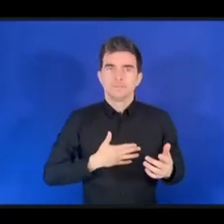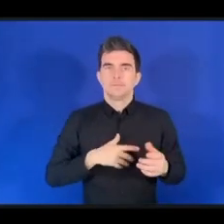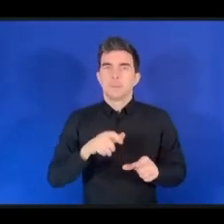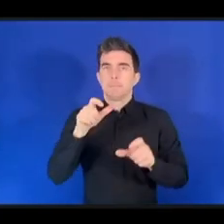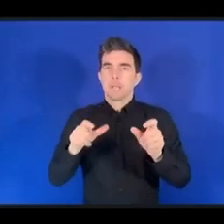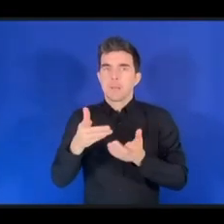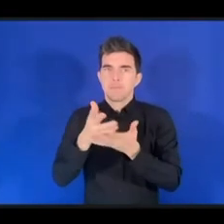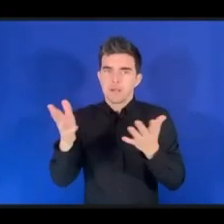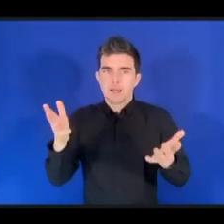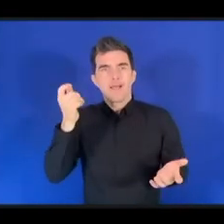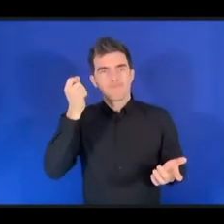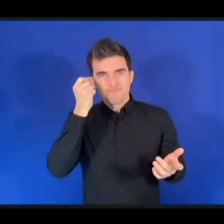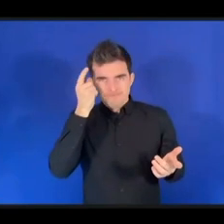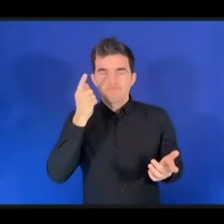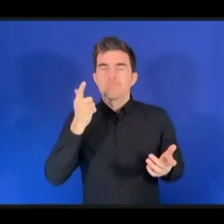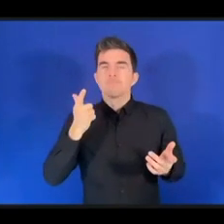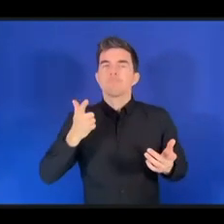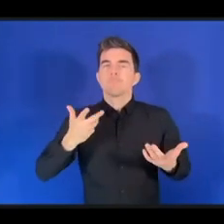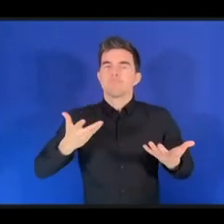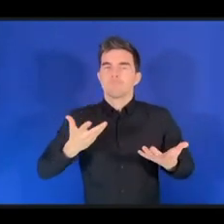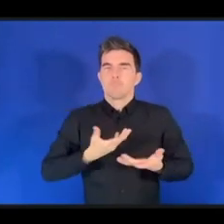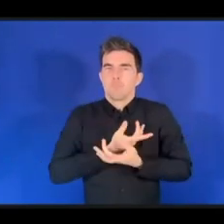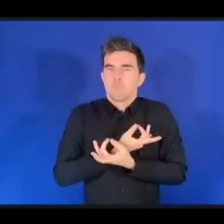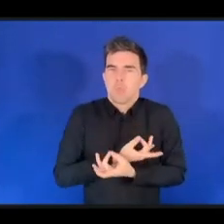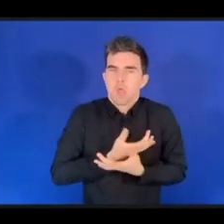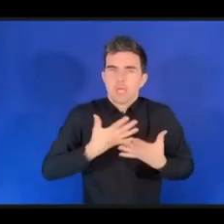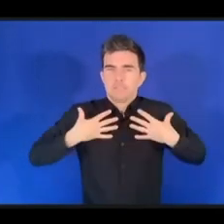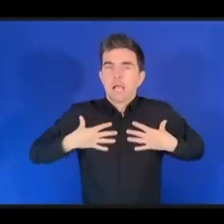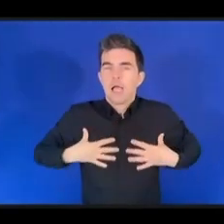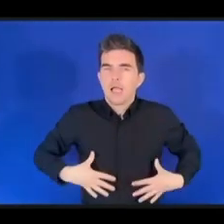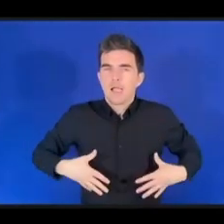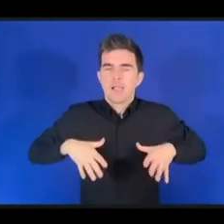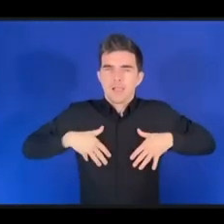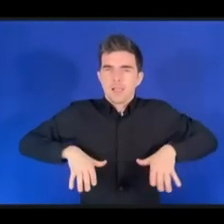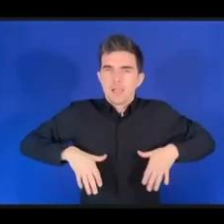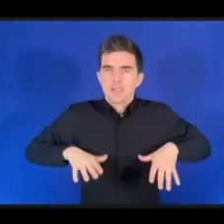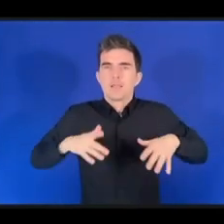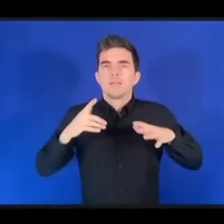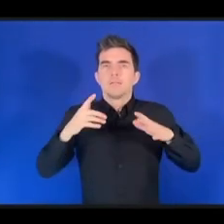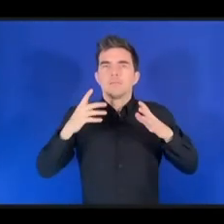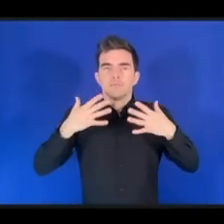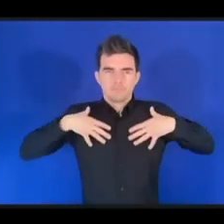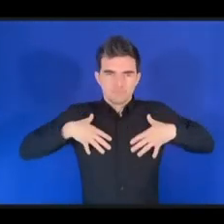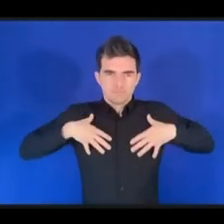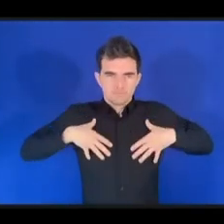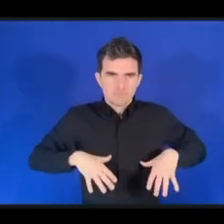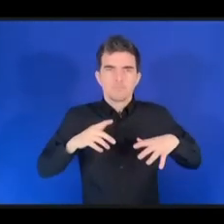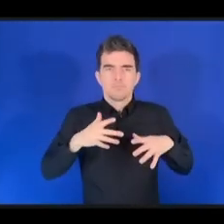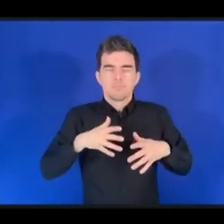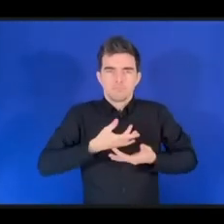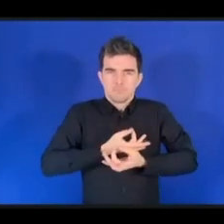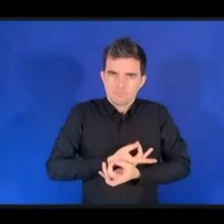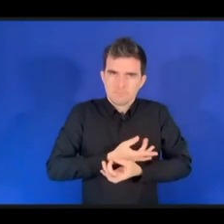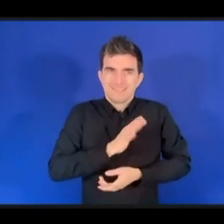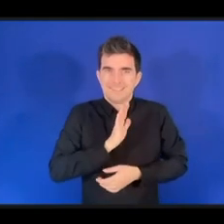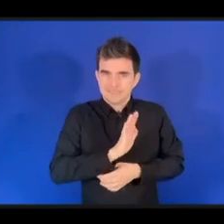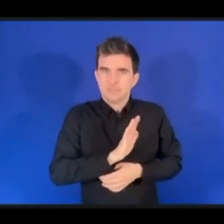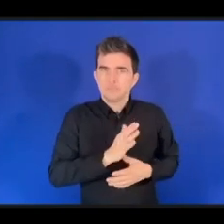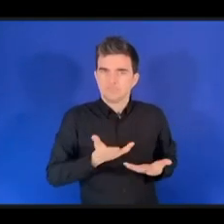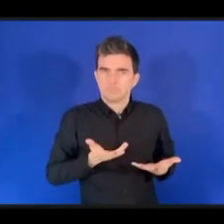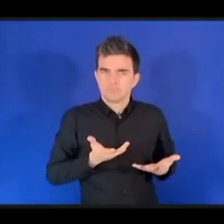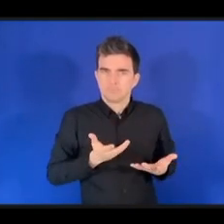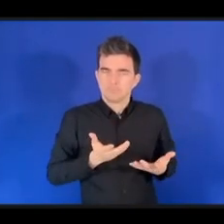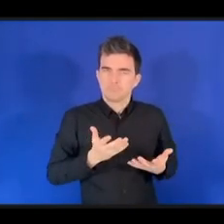в Киото. Мы понимаем, что это искусство